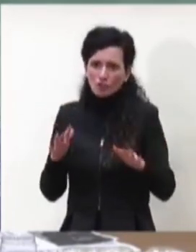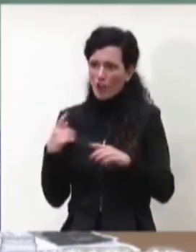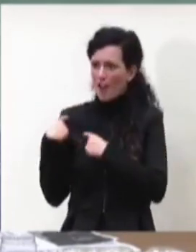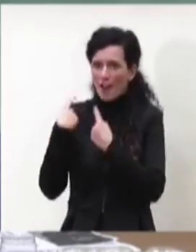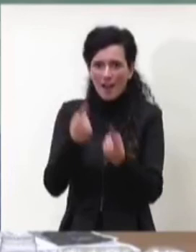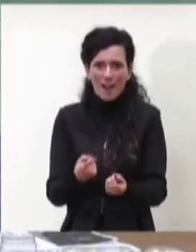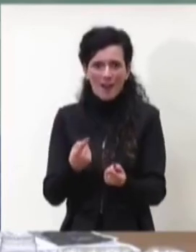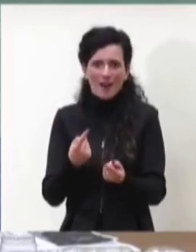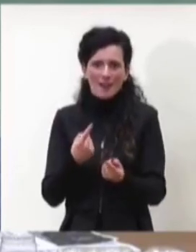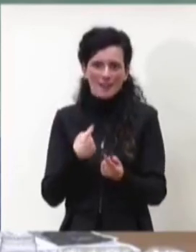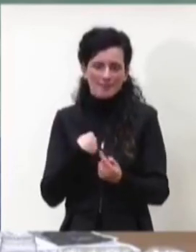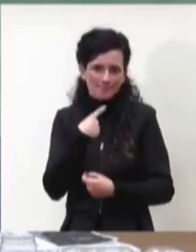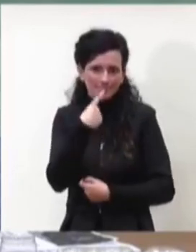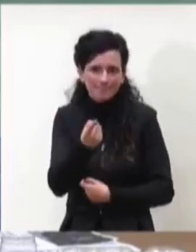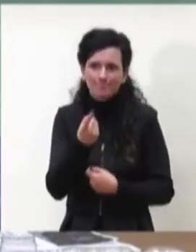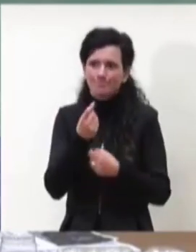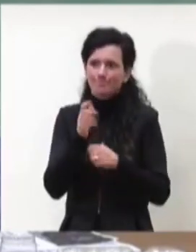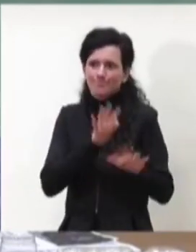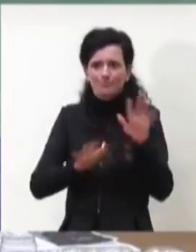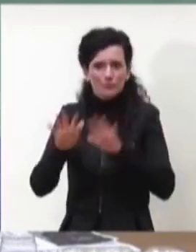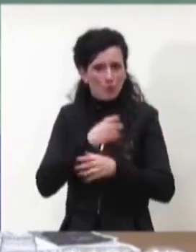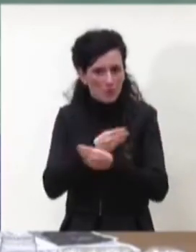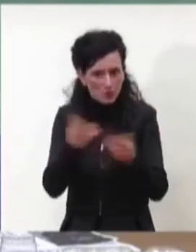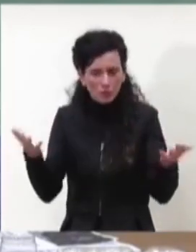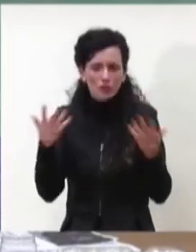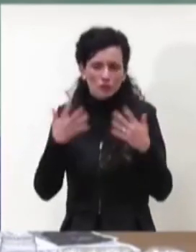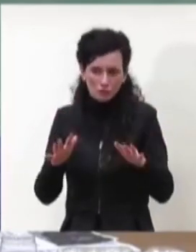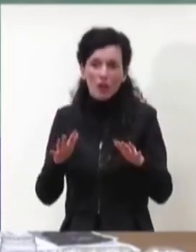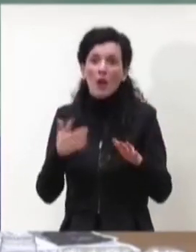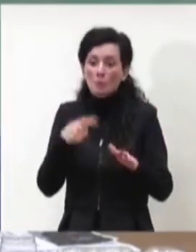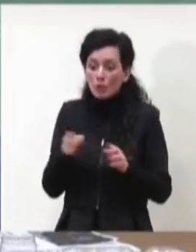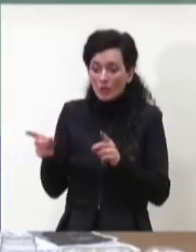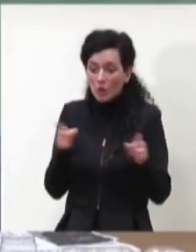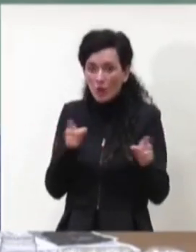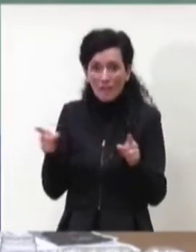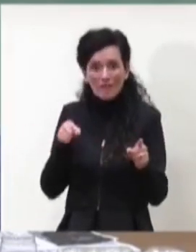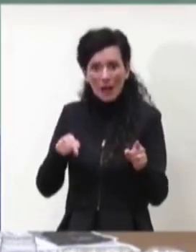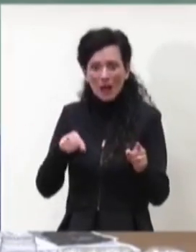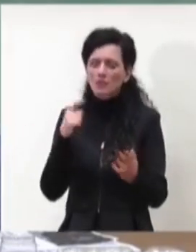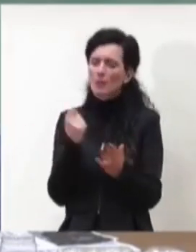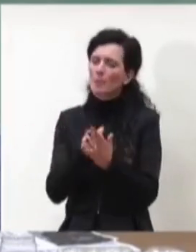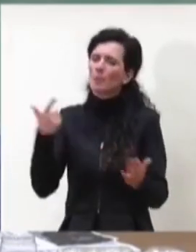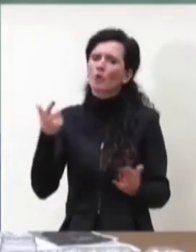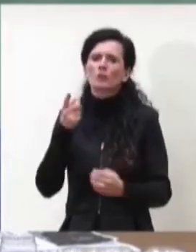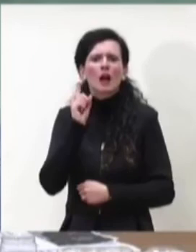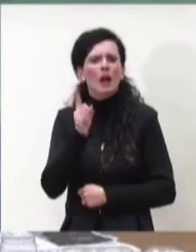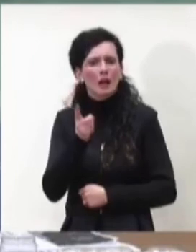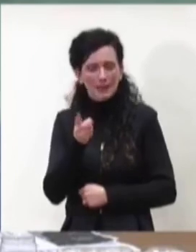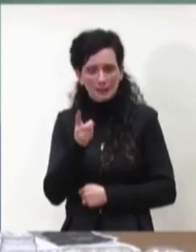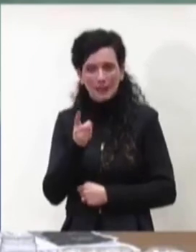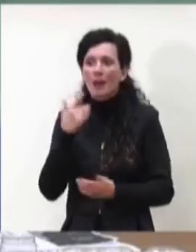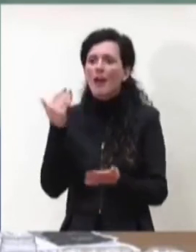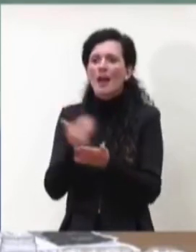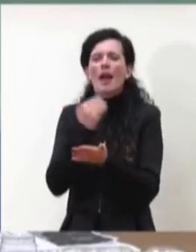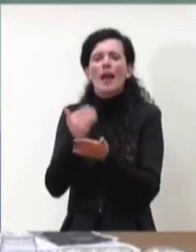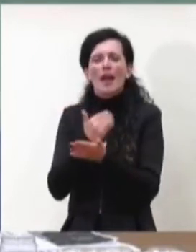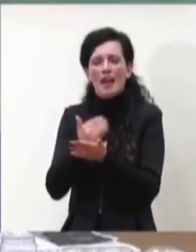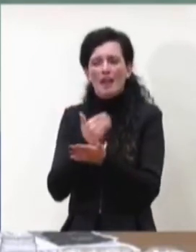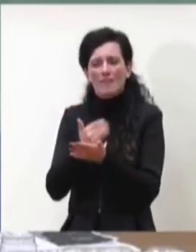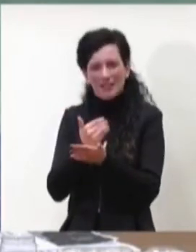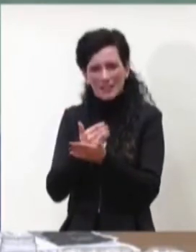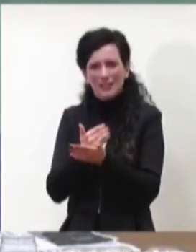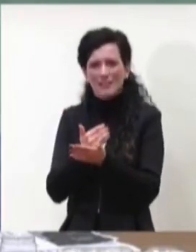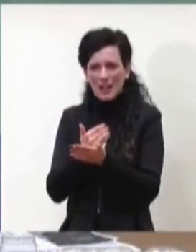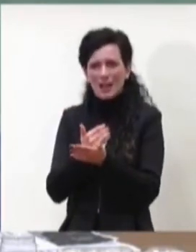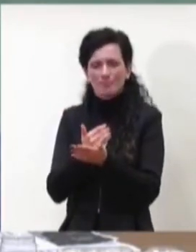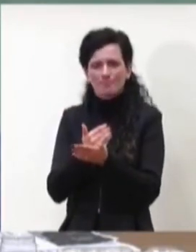perché in questo fase è molto importante evitare che questo segnale che oggi stiamo censendo e